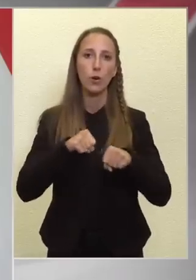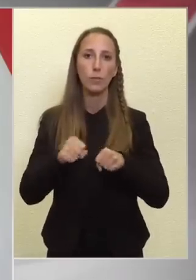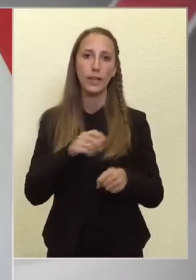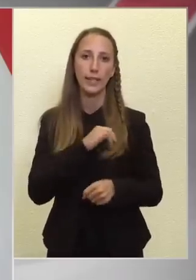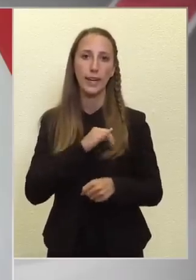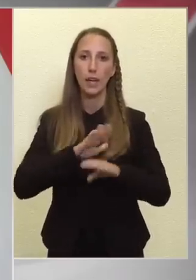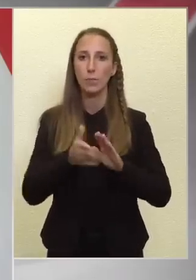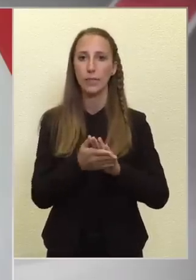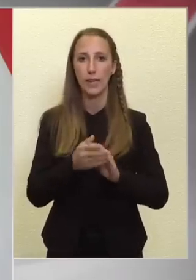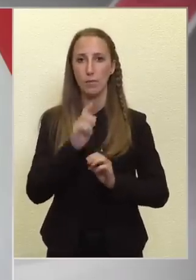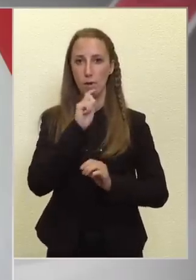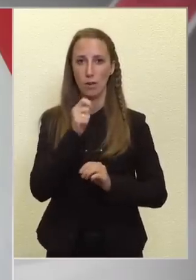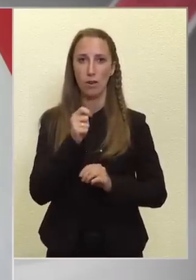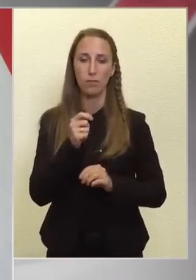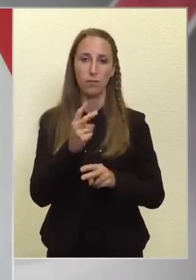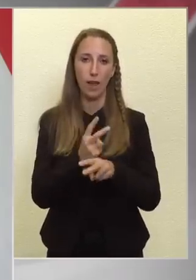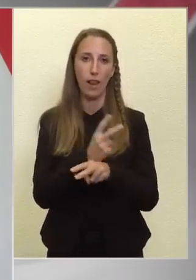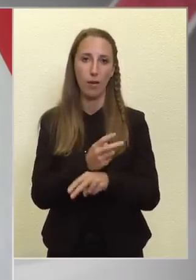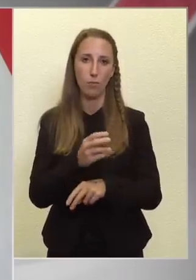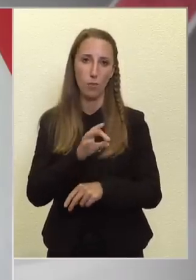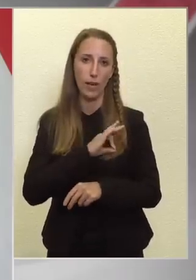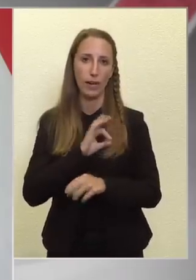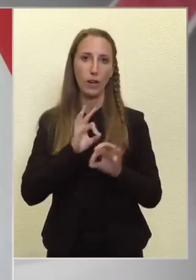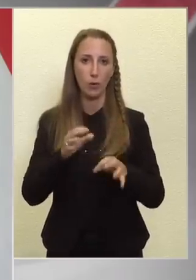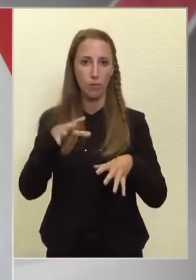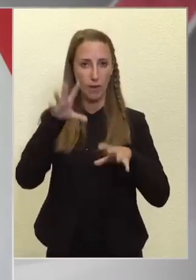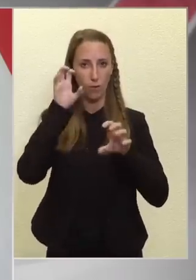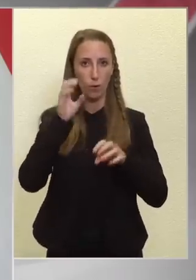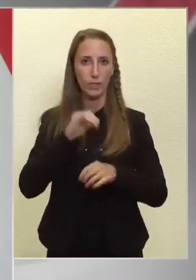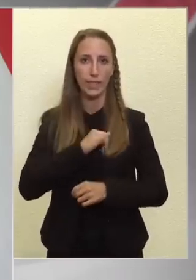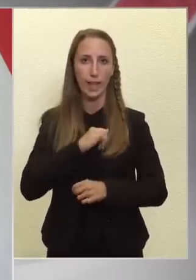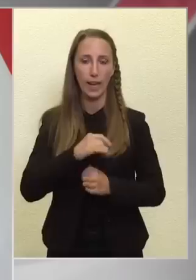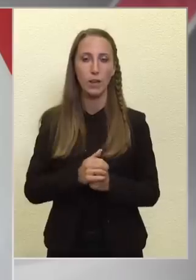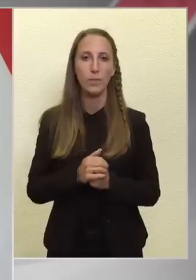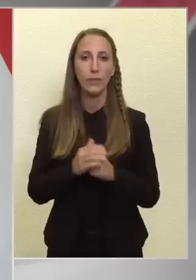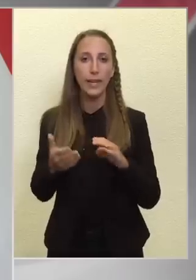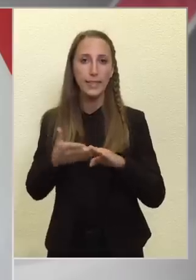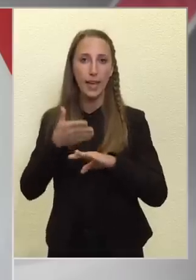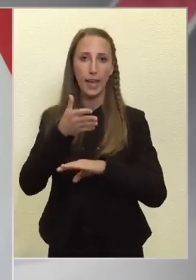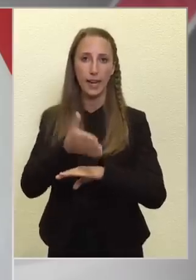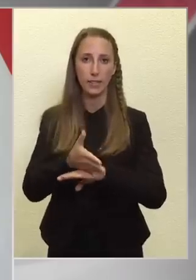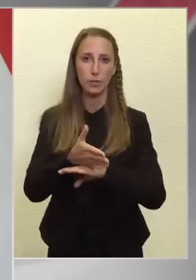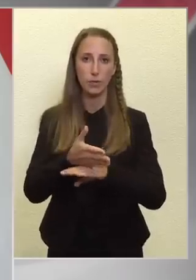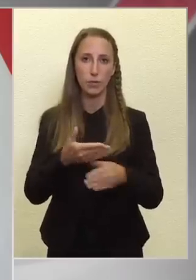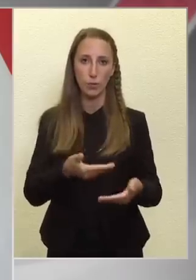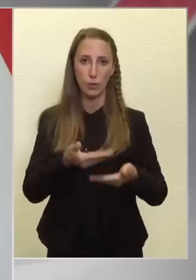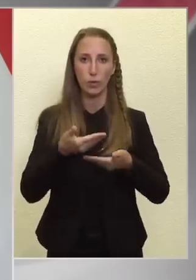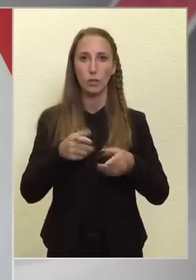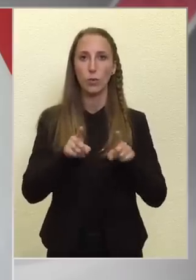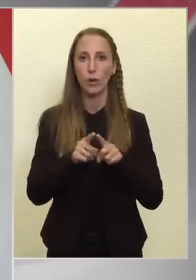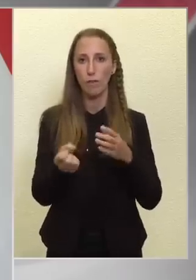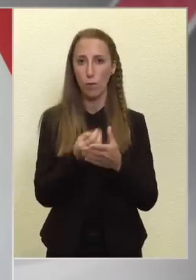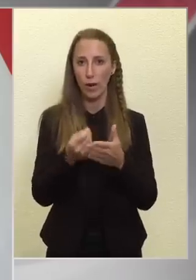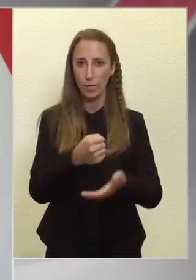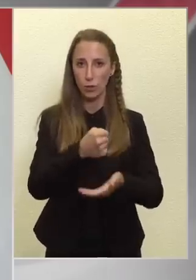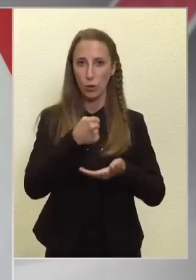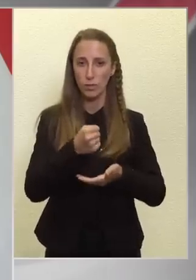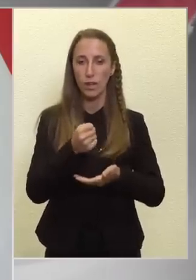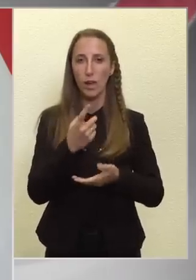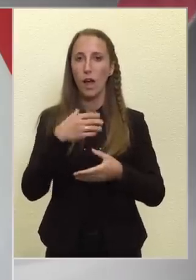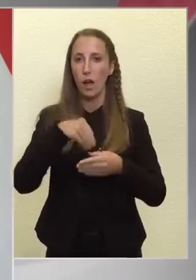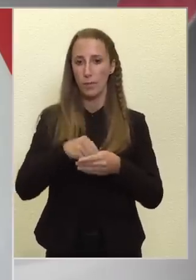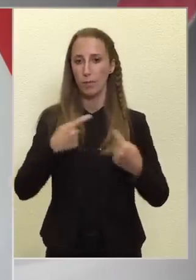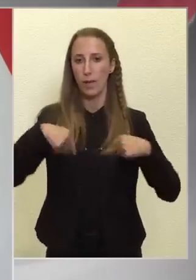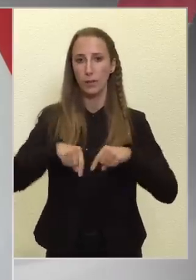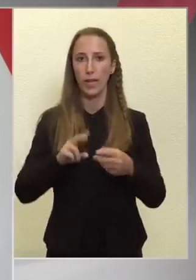ez minden magyar állampolgárnak a jól felfogott érdeke, hiszen ezen keresztül juthatunk olyan forrásokhoz, amelyek